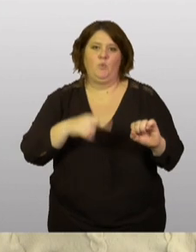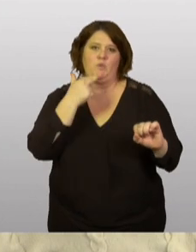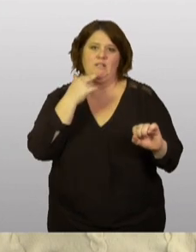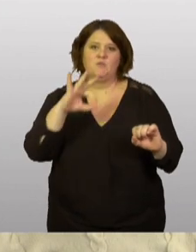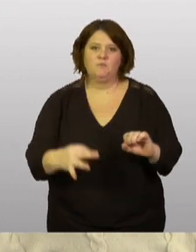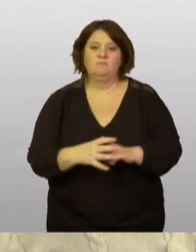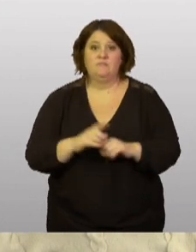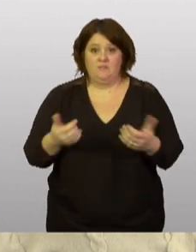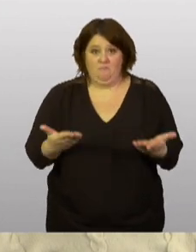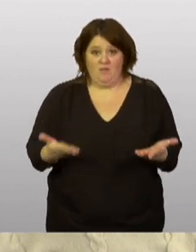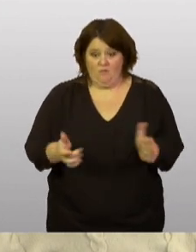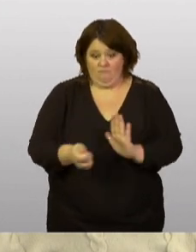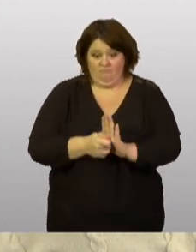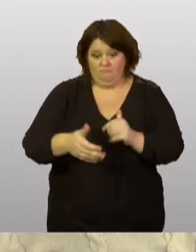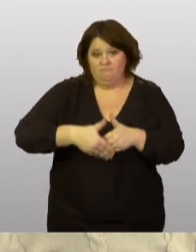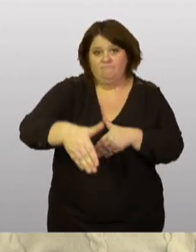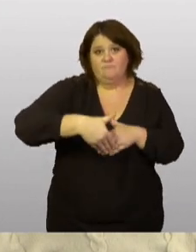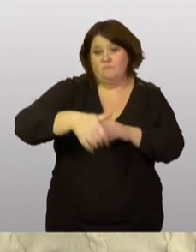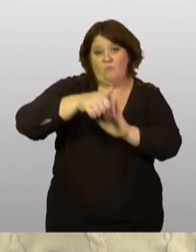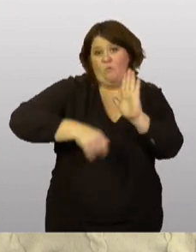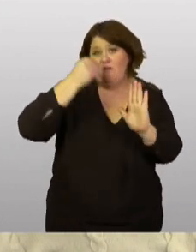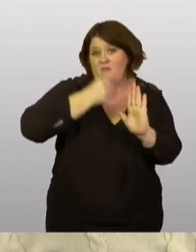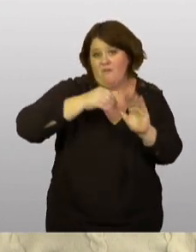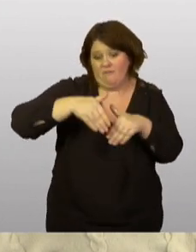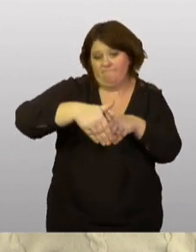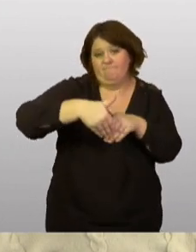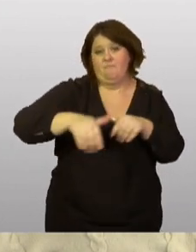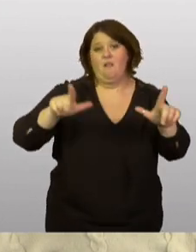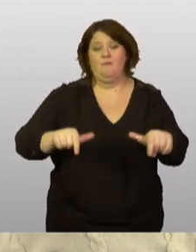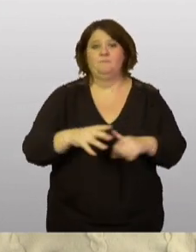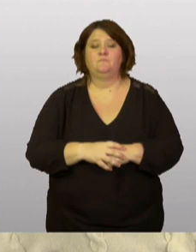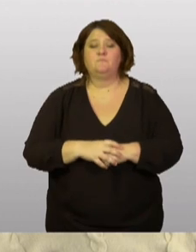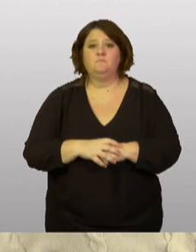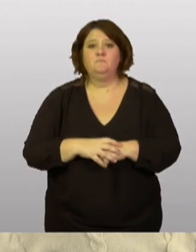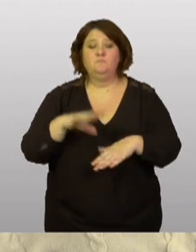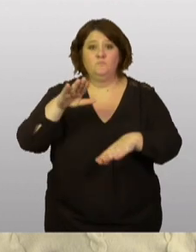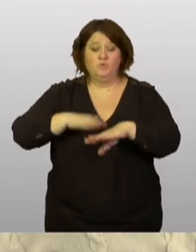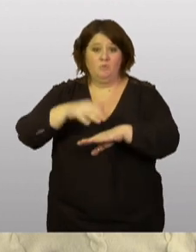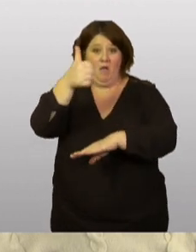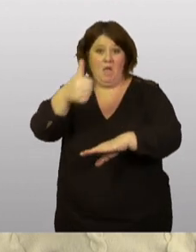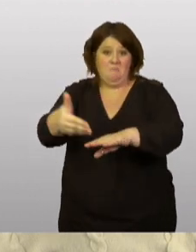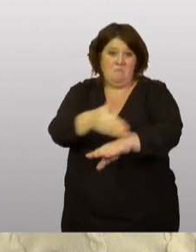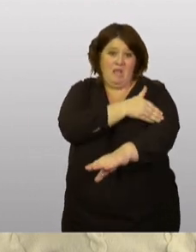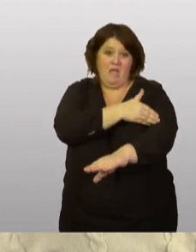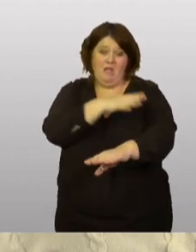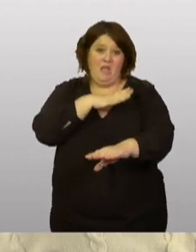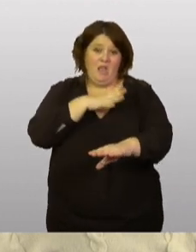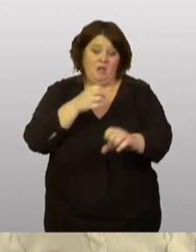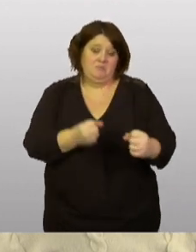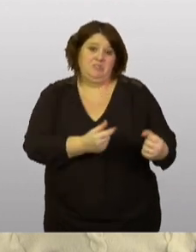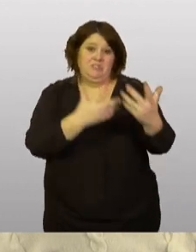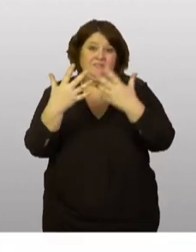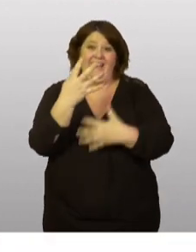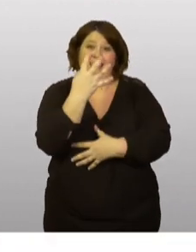les mois d'hiver. Sur ce milliard, quelques grands chiffres,